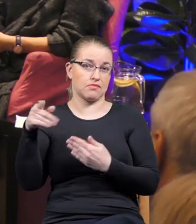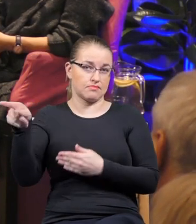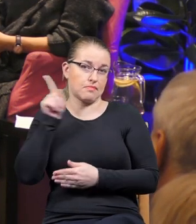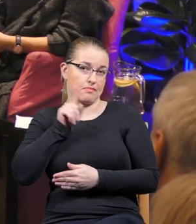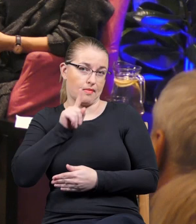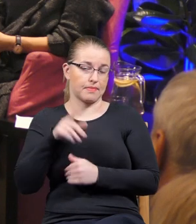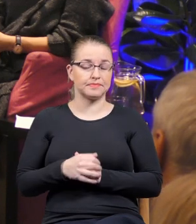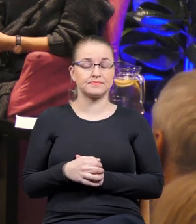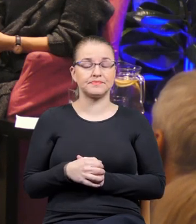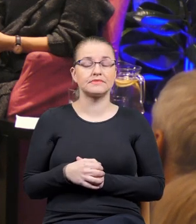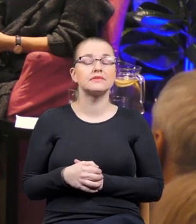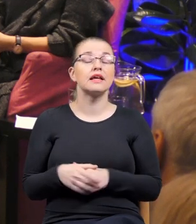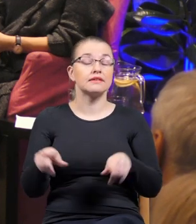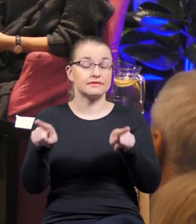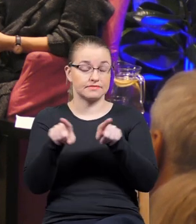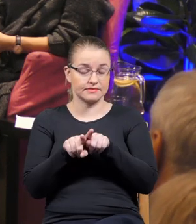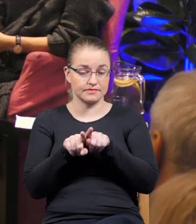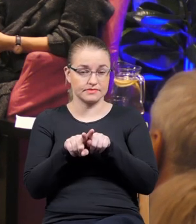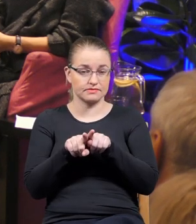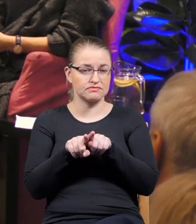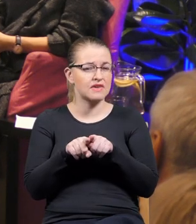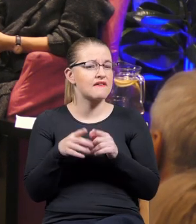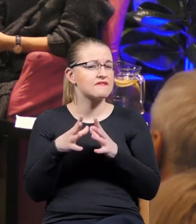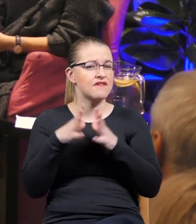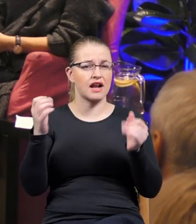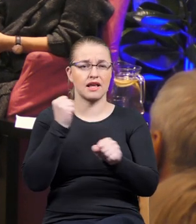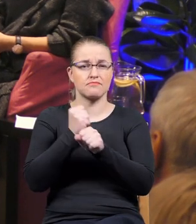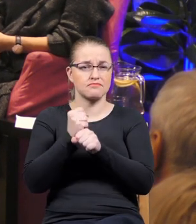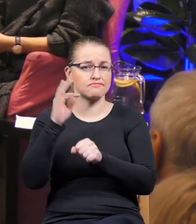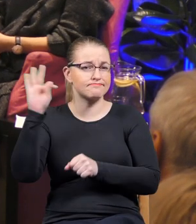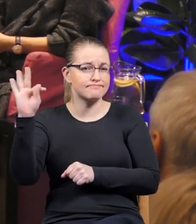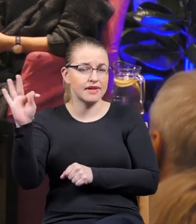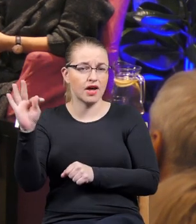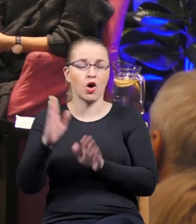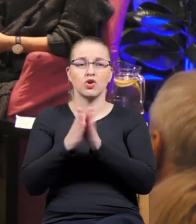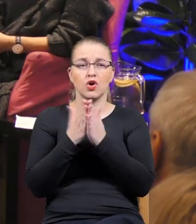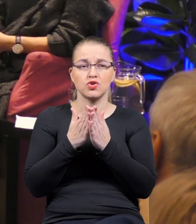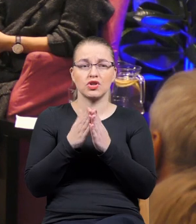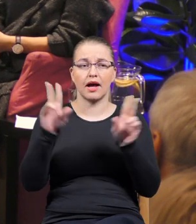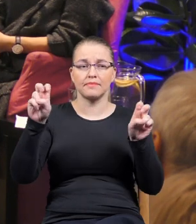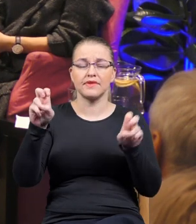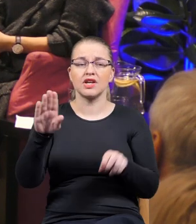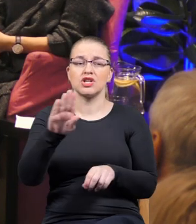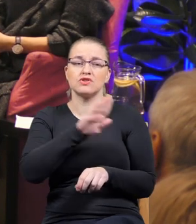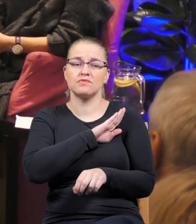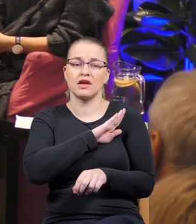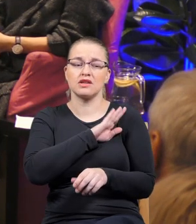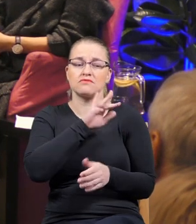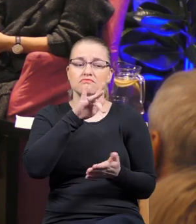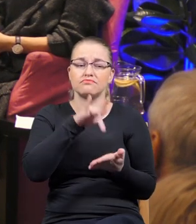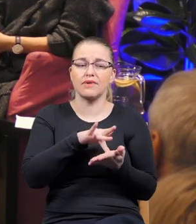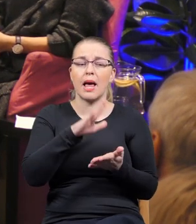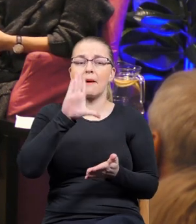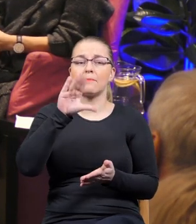Polakowi. Oczywiście wielkie dzieła Martina Polaka, książka Śmierć i bunkrze, opowieść o moim